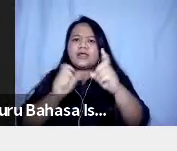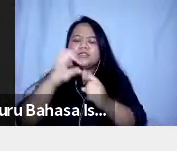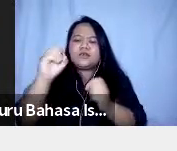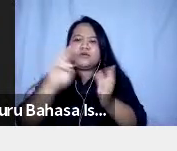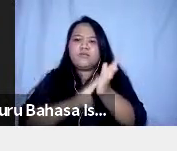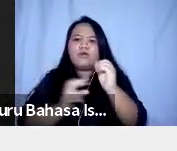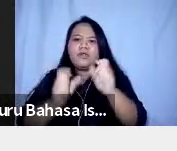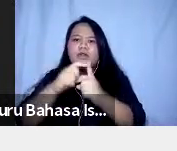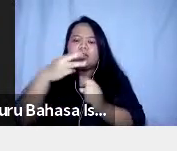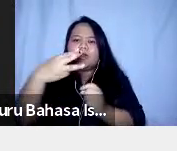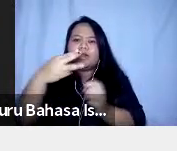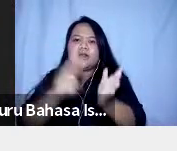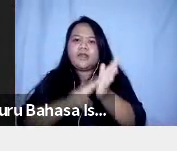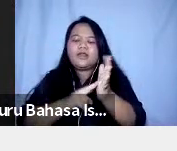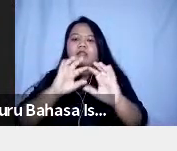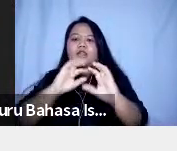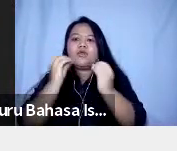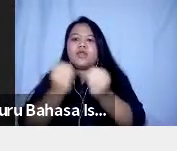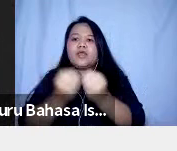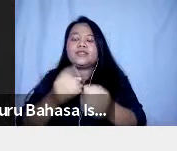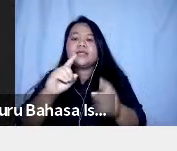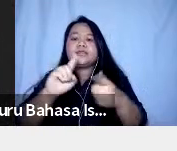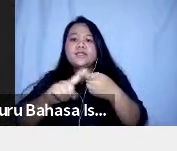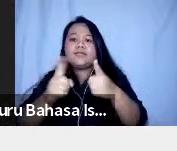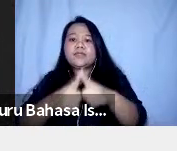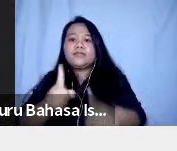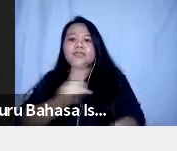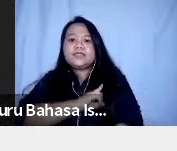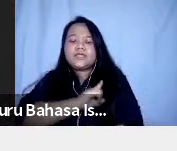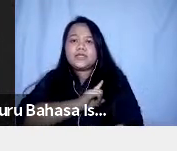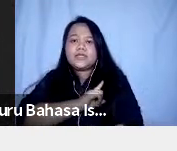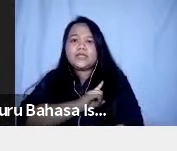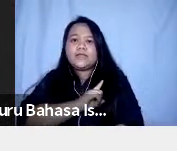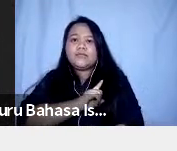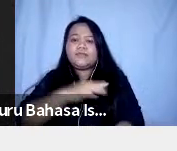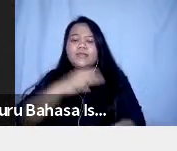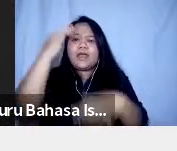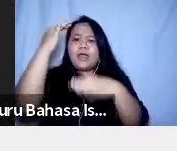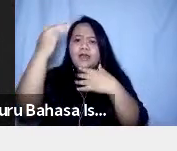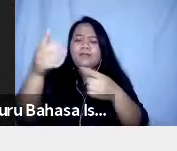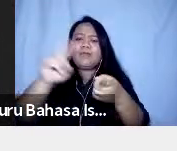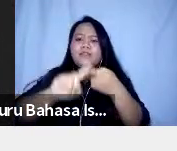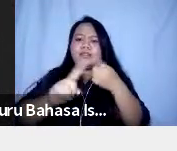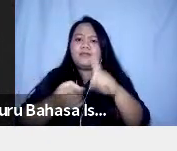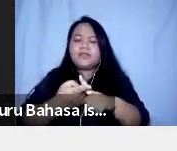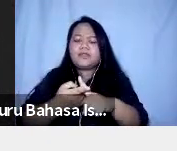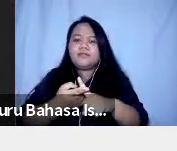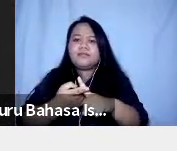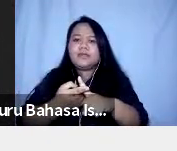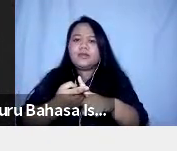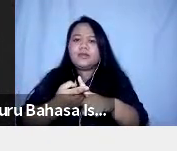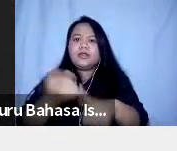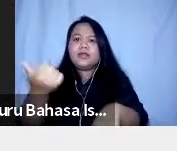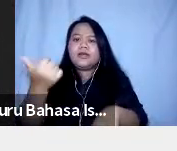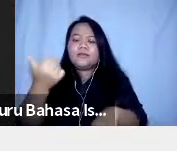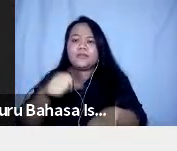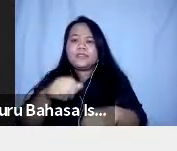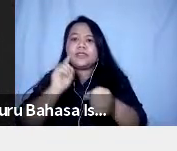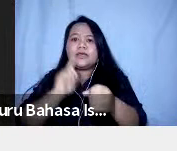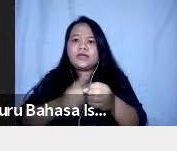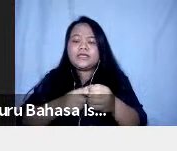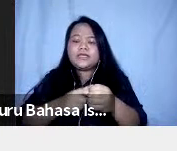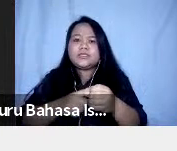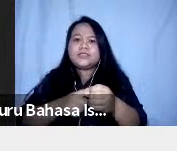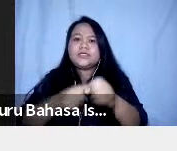Dari Teman-teman Sendiri Nah Harapannya Teman-teman Bisa Mengisi Survei